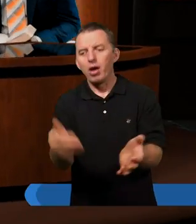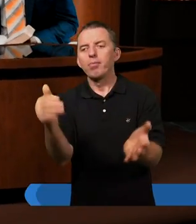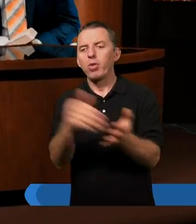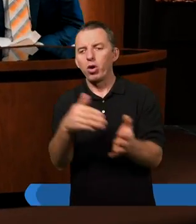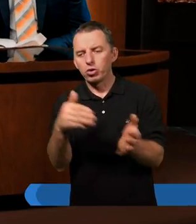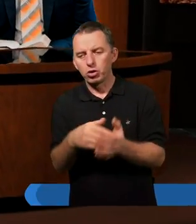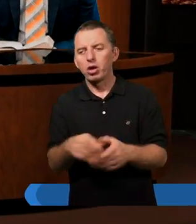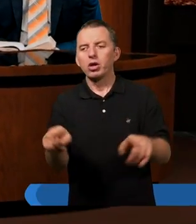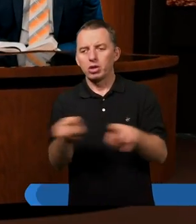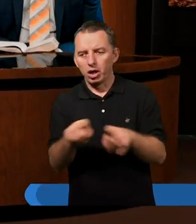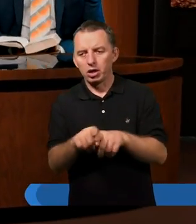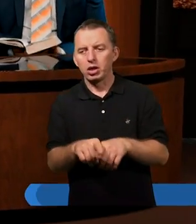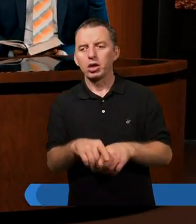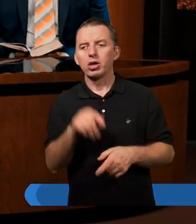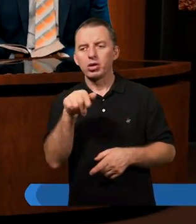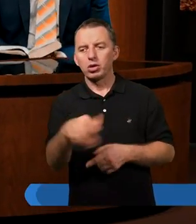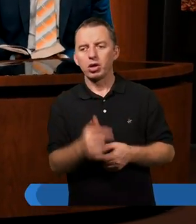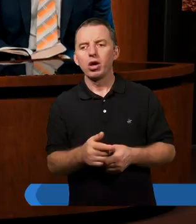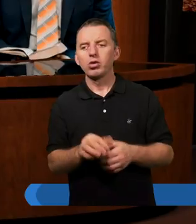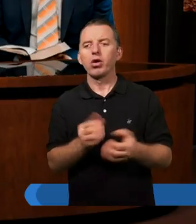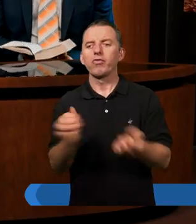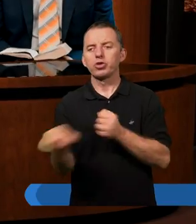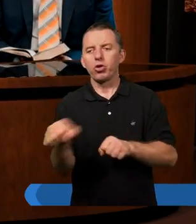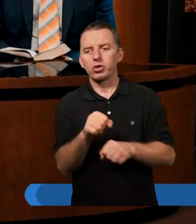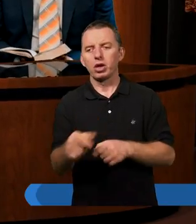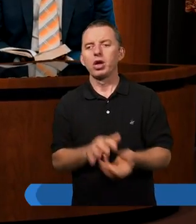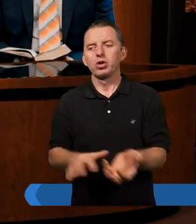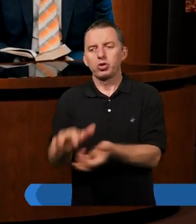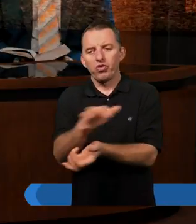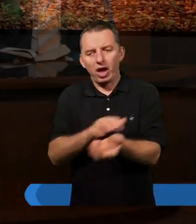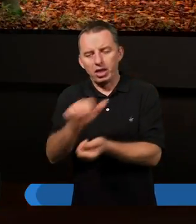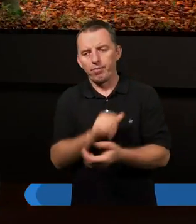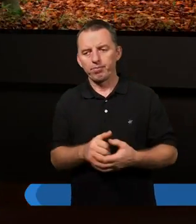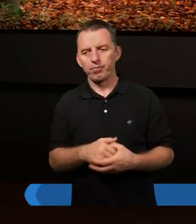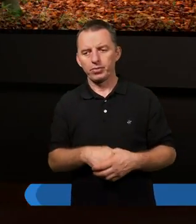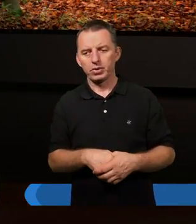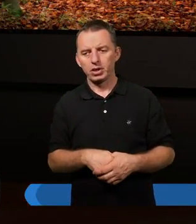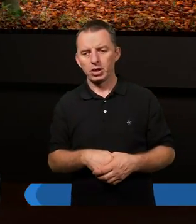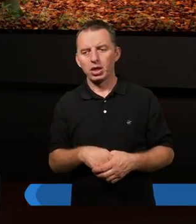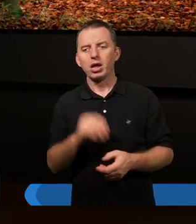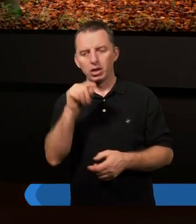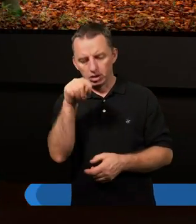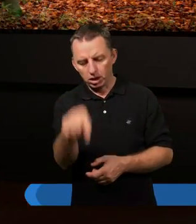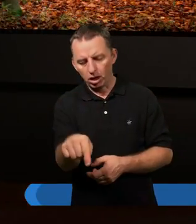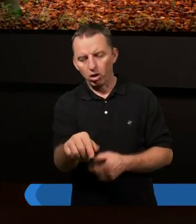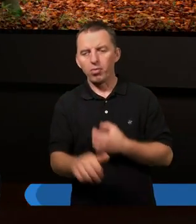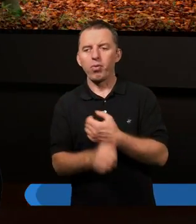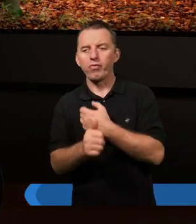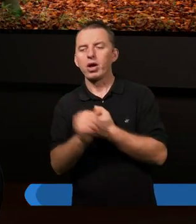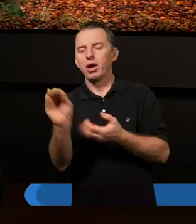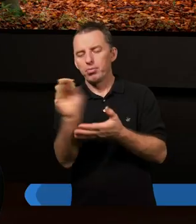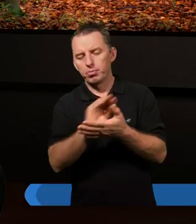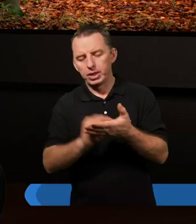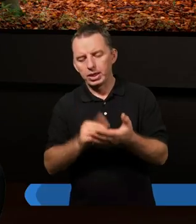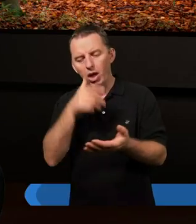też czegoś, co by wstrząsnęło światem. I z tego względu pisał